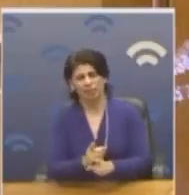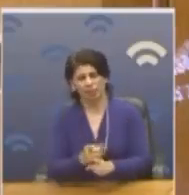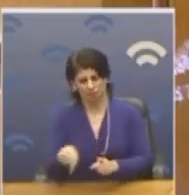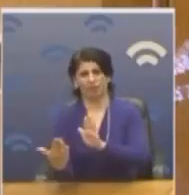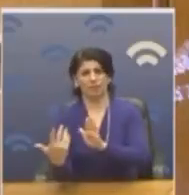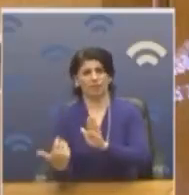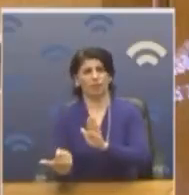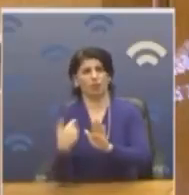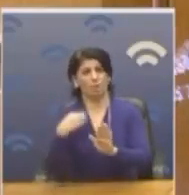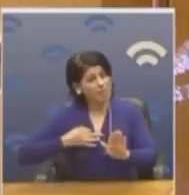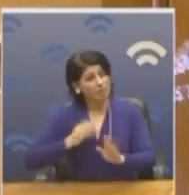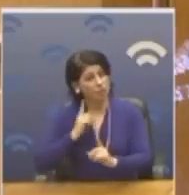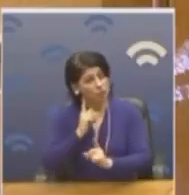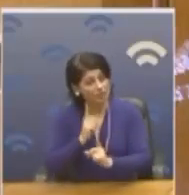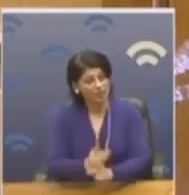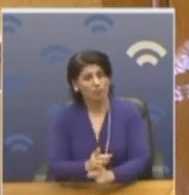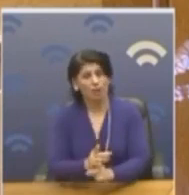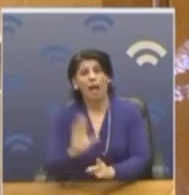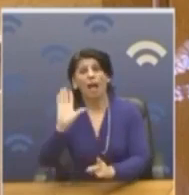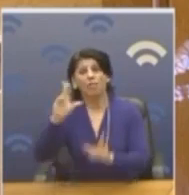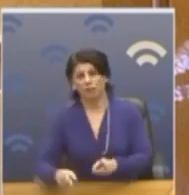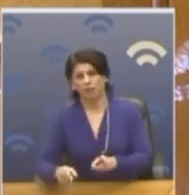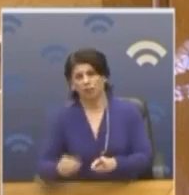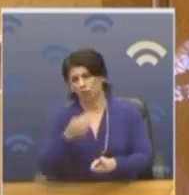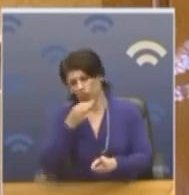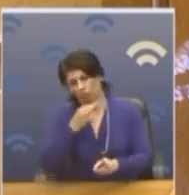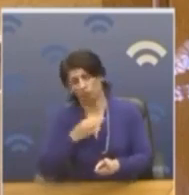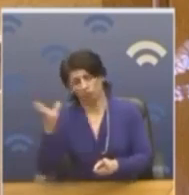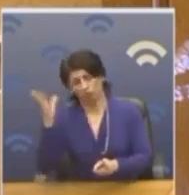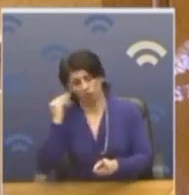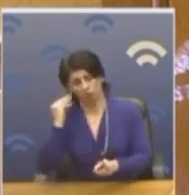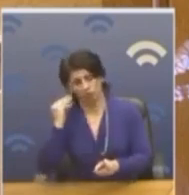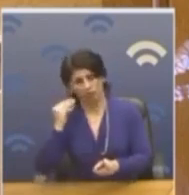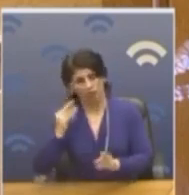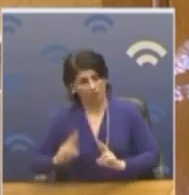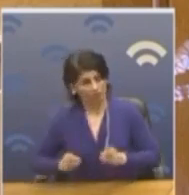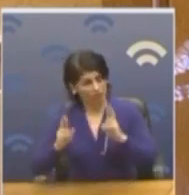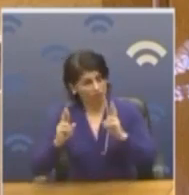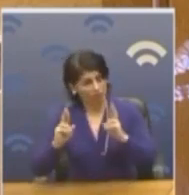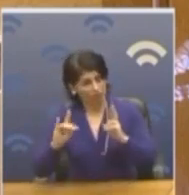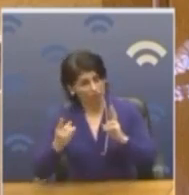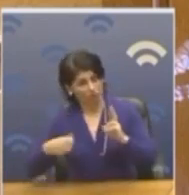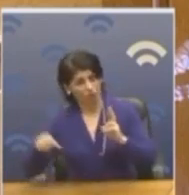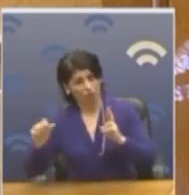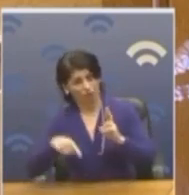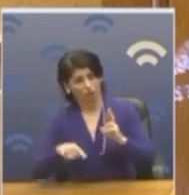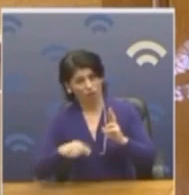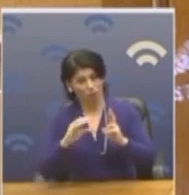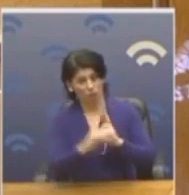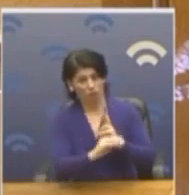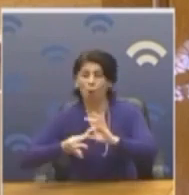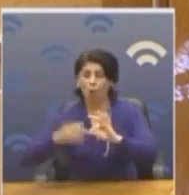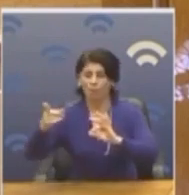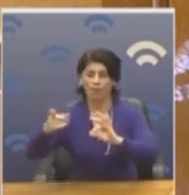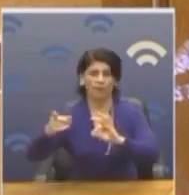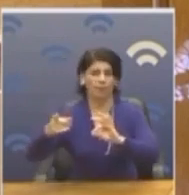μπροστά μου κύριε Μητσοτάκη Εάν δεν το παγώσετε όπως λέμε Θα ενεργοποιηθεί ή όχι Αυτό το ποσό των 12 δισεκατομμυρίων των